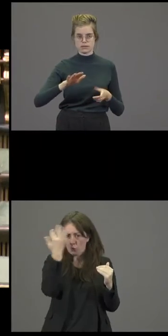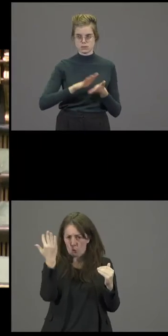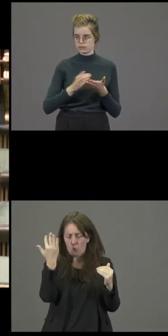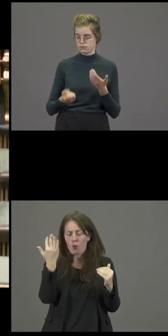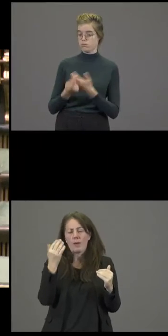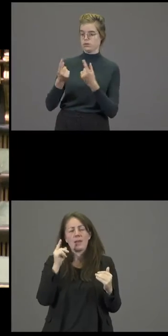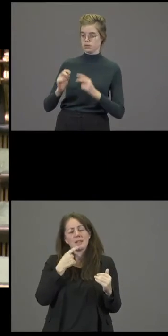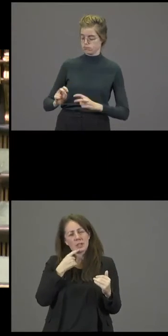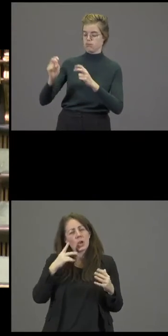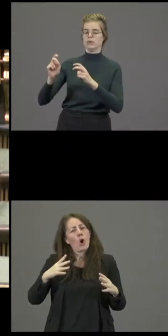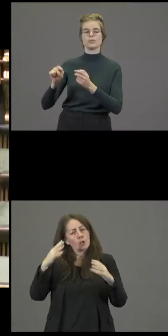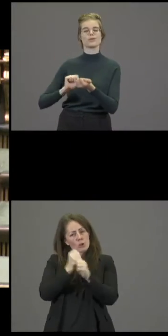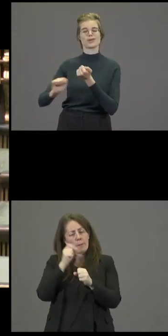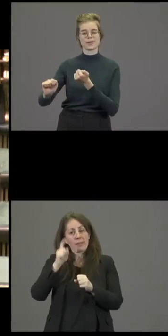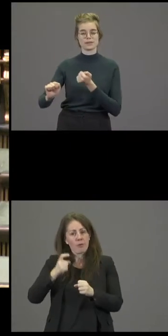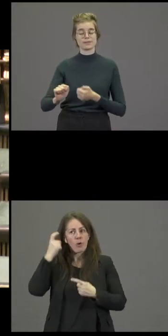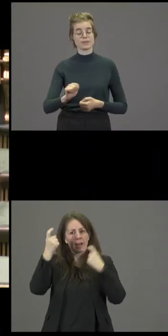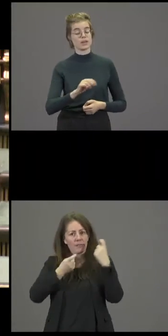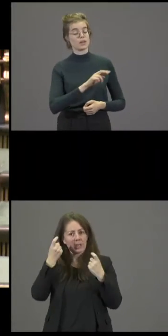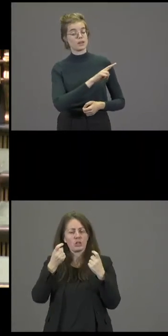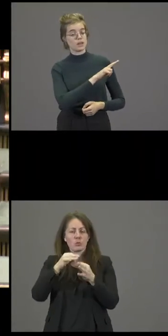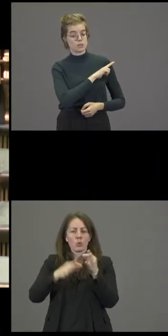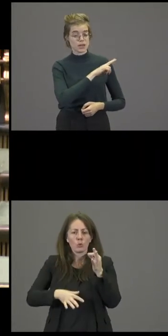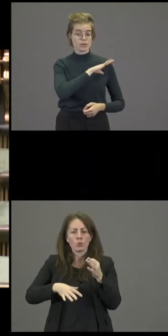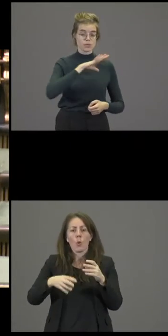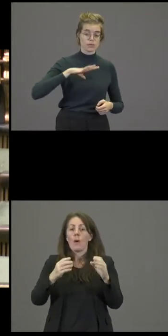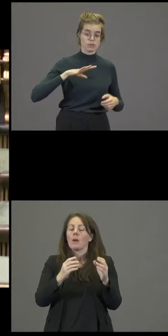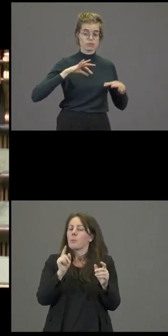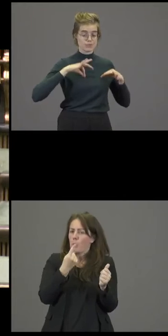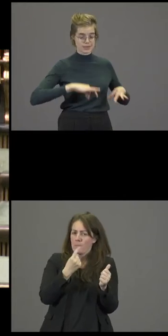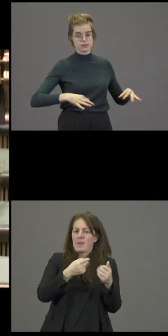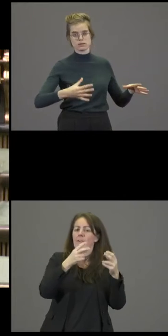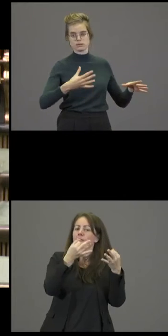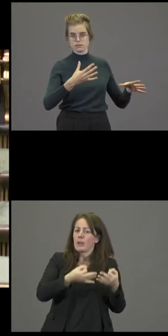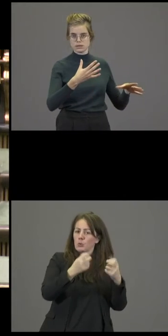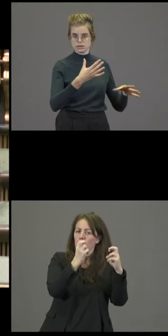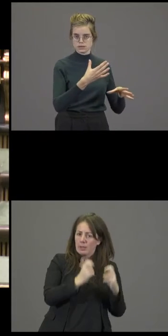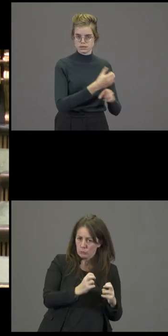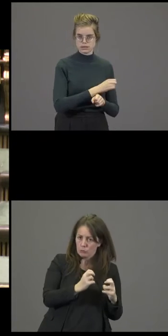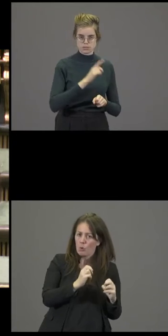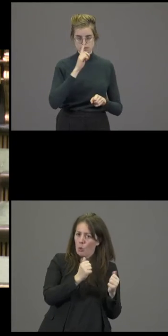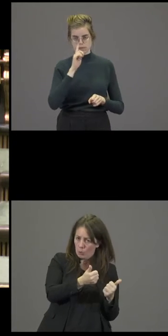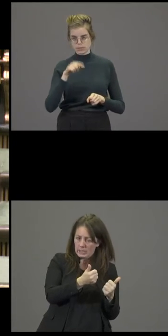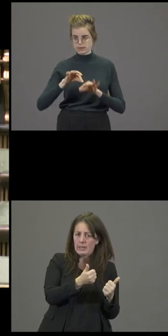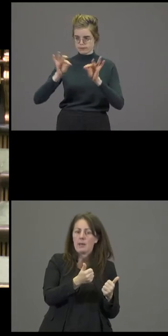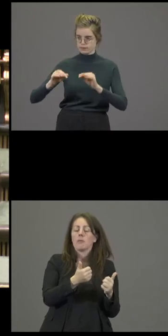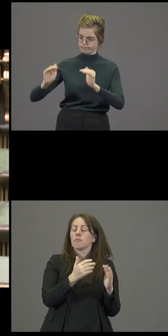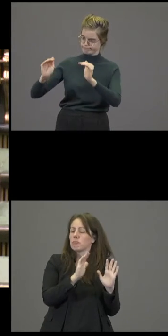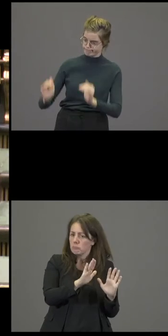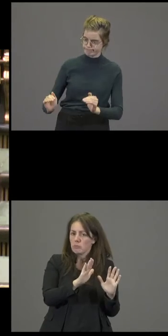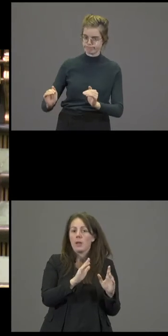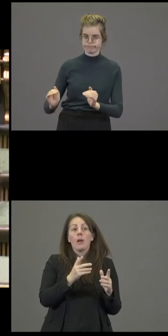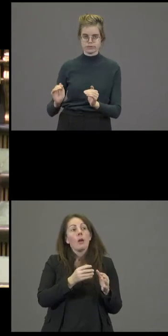proposons ensemble une réduction immédiate sur la facture, réduction qui devrait être à la hauteur des conséquences